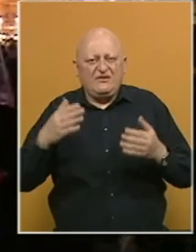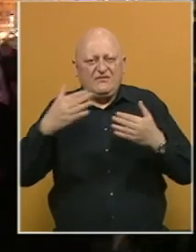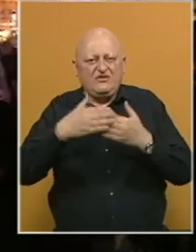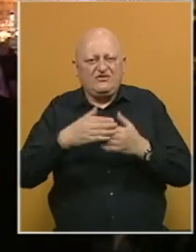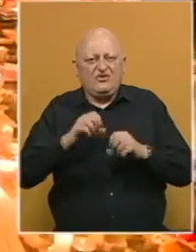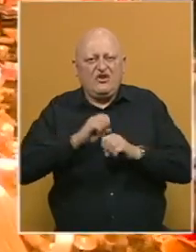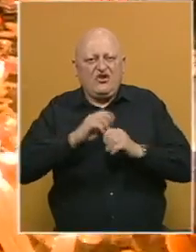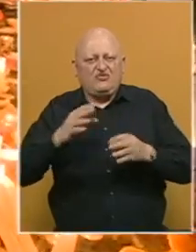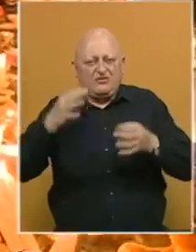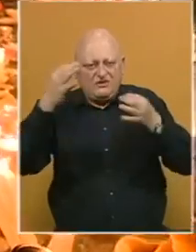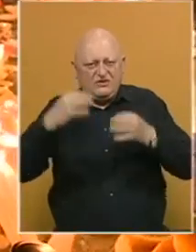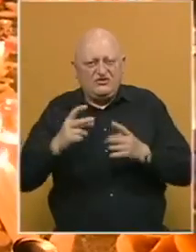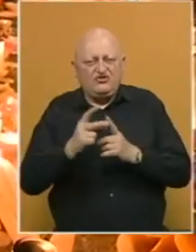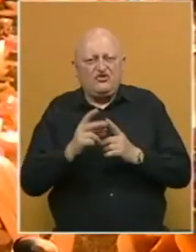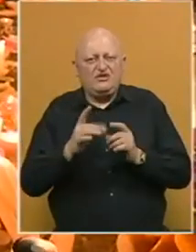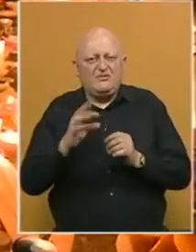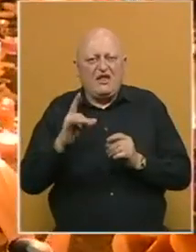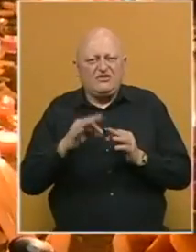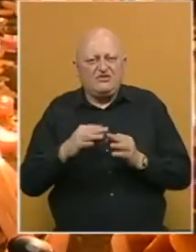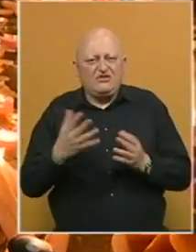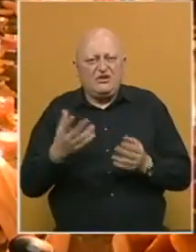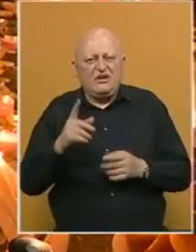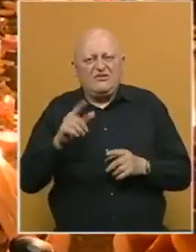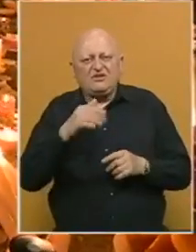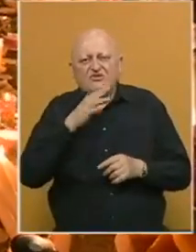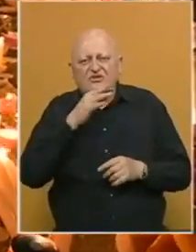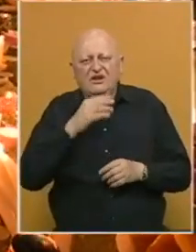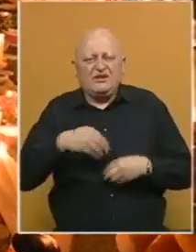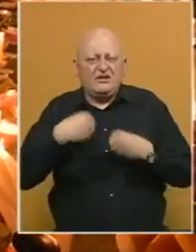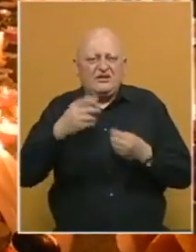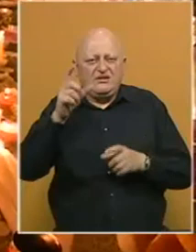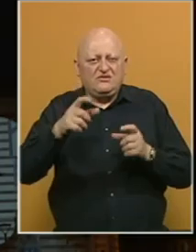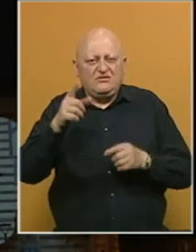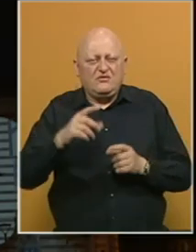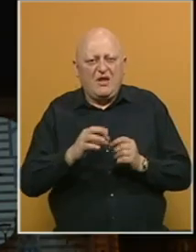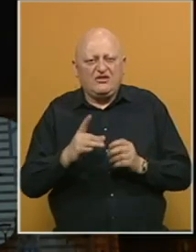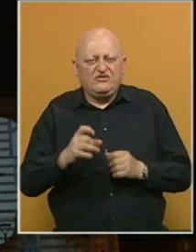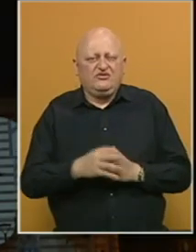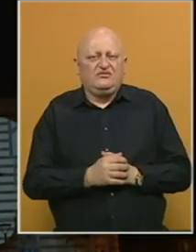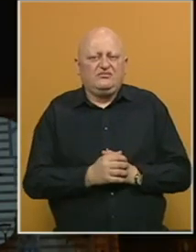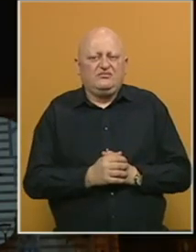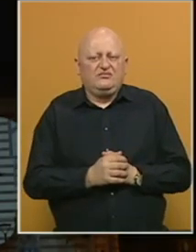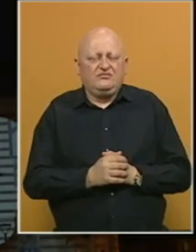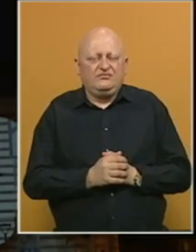večeras je bila osvjetljena u čast Đorđa Balaševića. Evo šta su Sarajeviće rekle o Balaševiću.